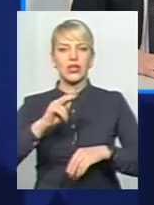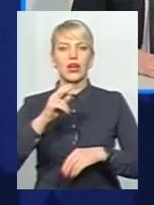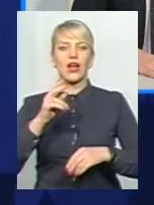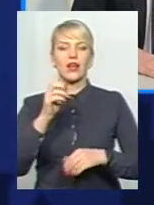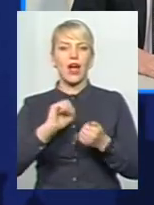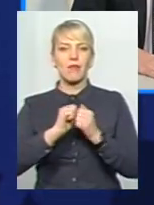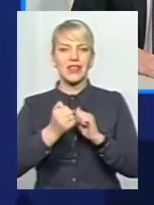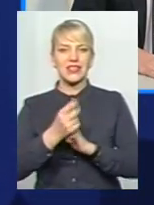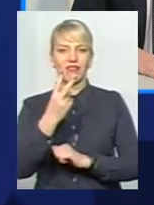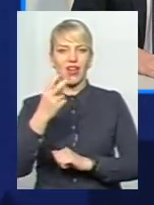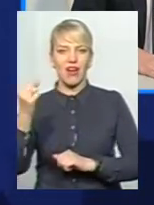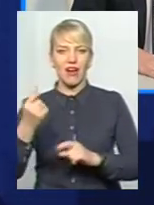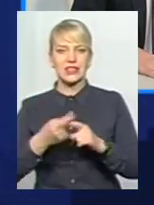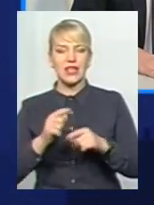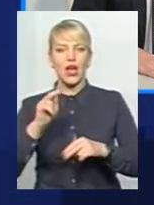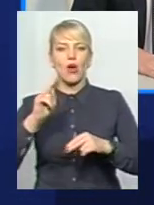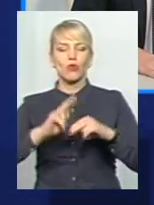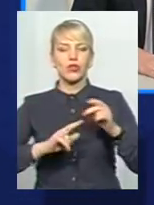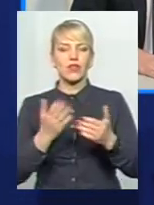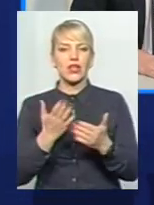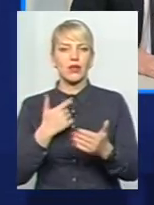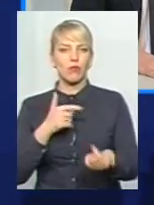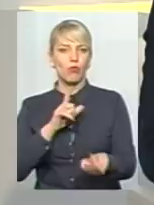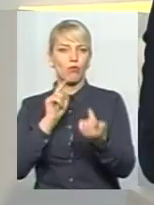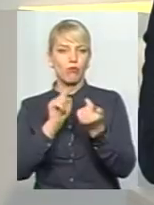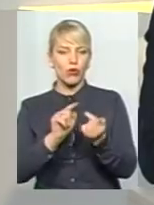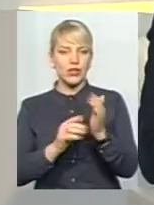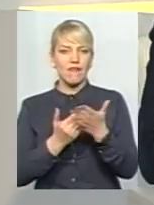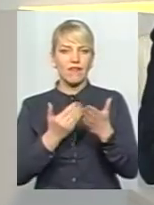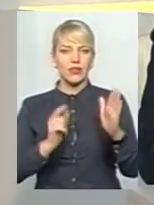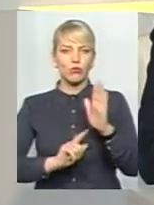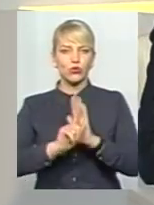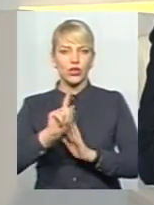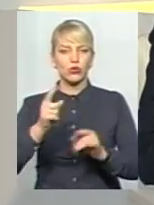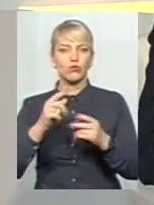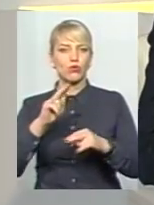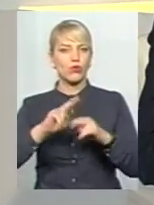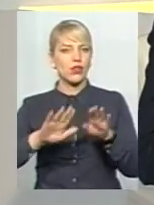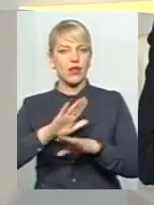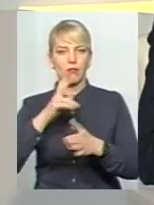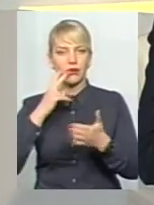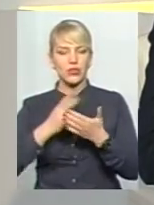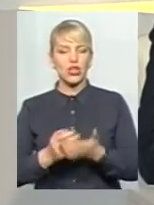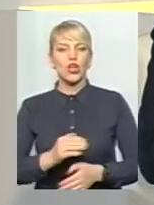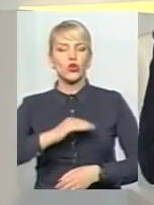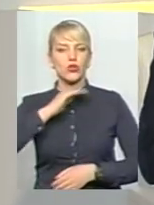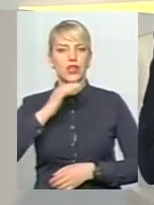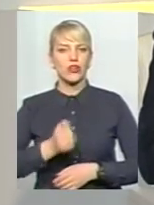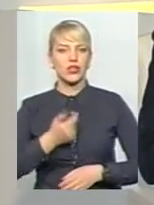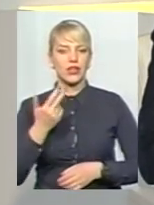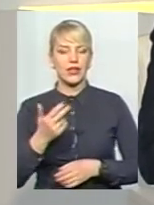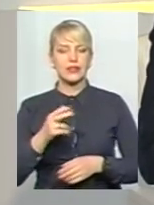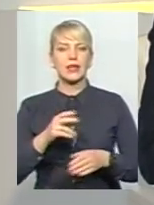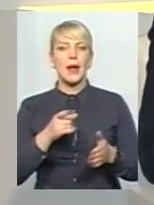ви, власне, говорите, це будівництво, про те, якого ми виступали з самого початку, тому що будівництво не передбачає достатньої кількості паркомістів.